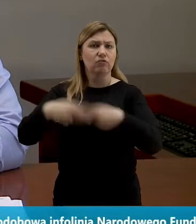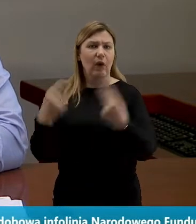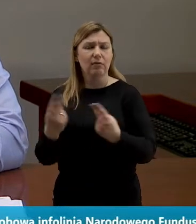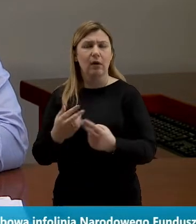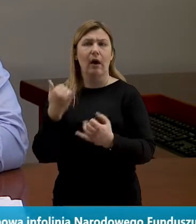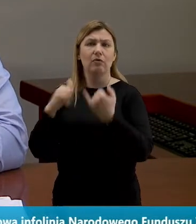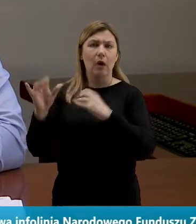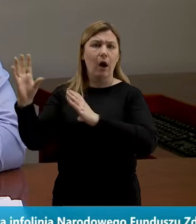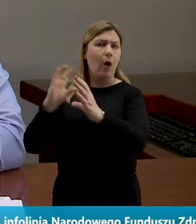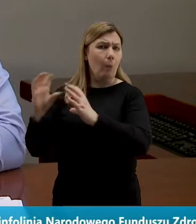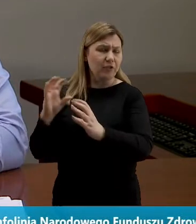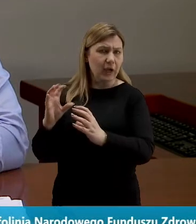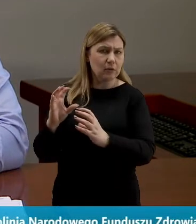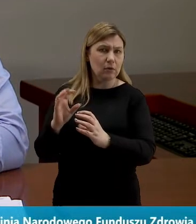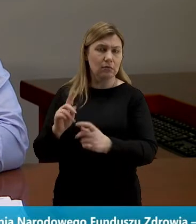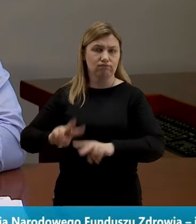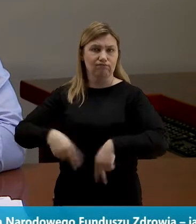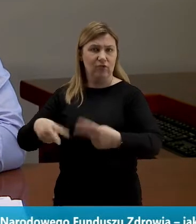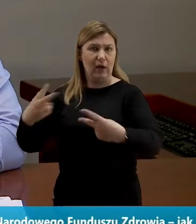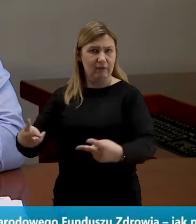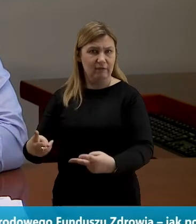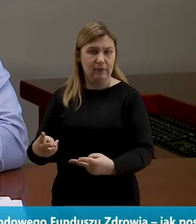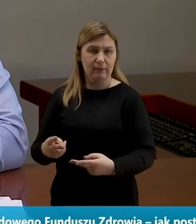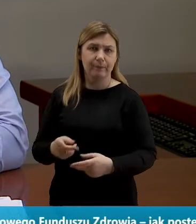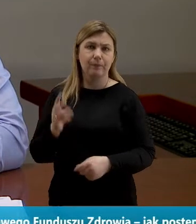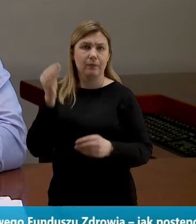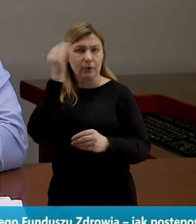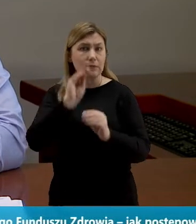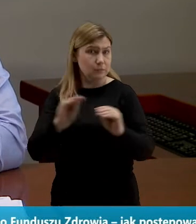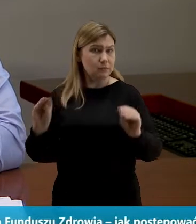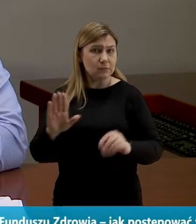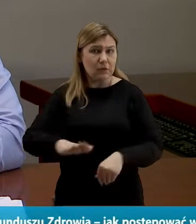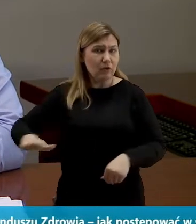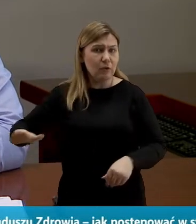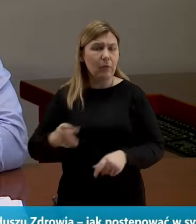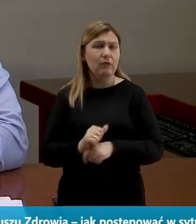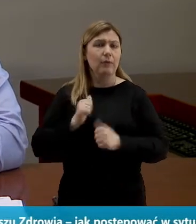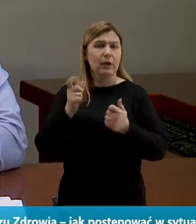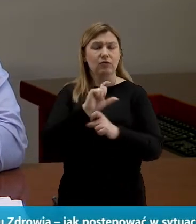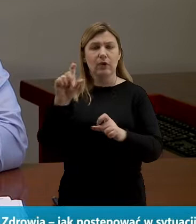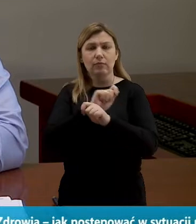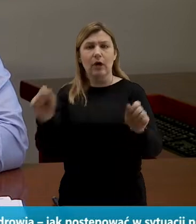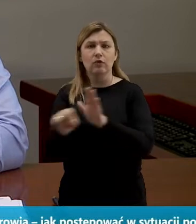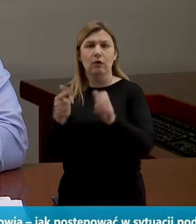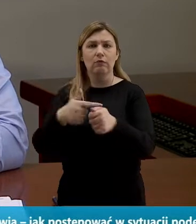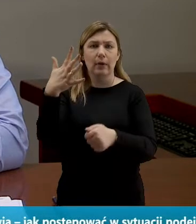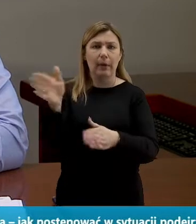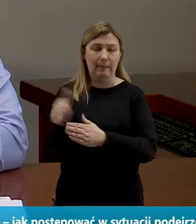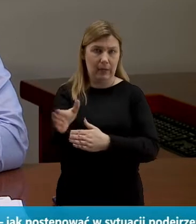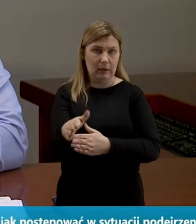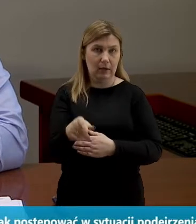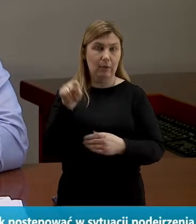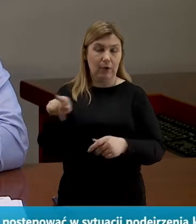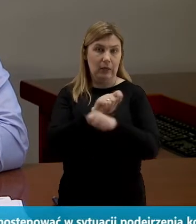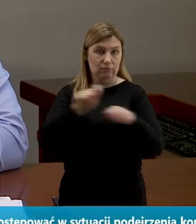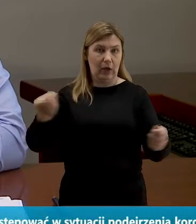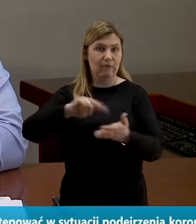innych komunikatorów przekazywali uczniom po to, aby ten czas przerwy do 25 marca, bo tak